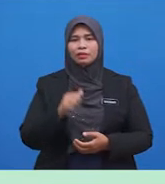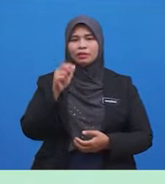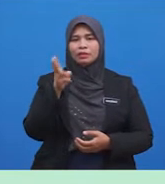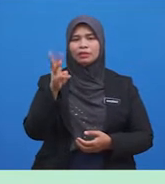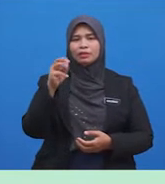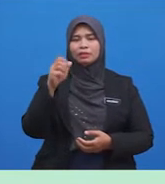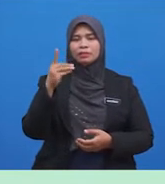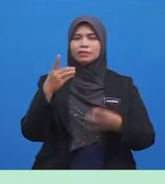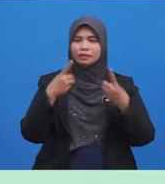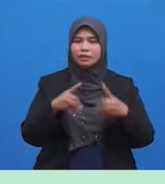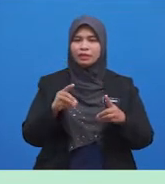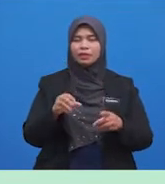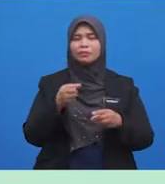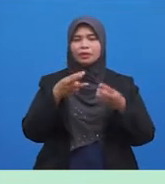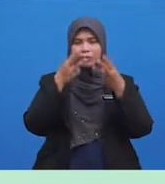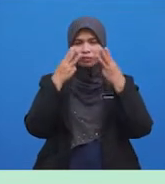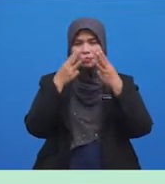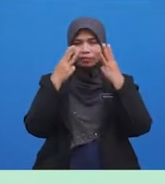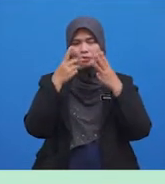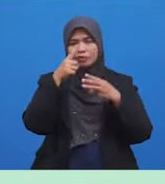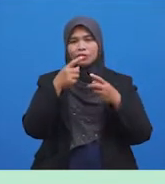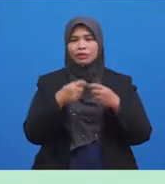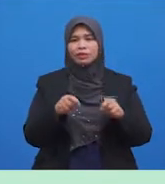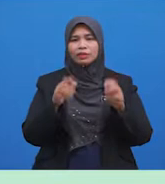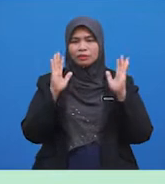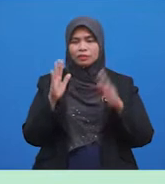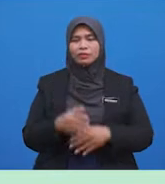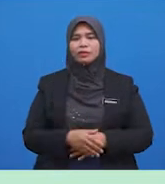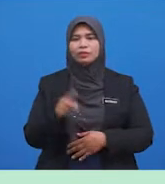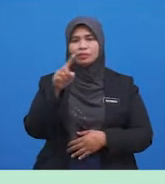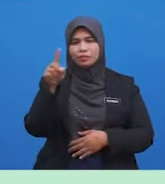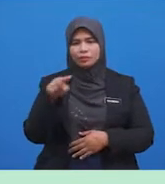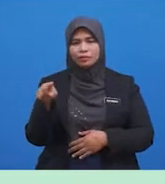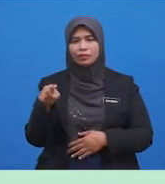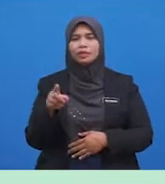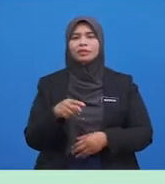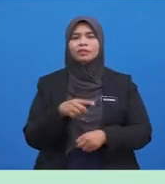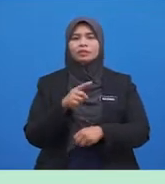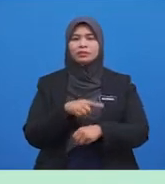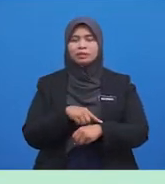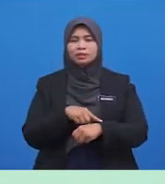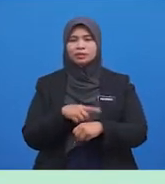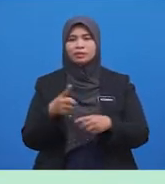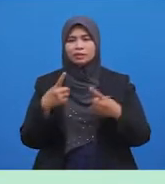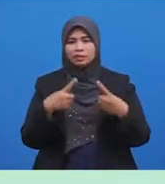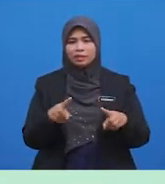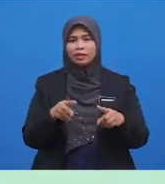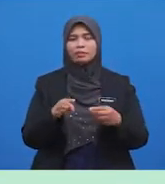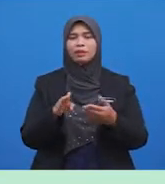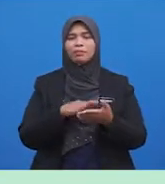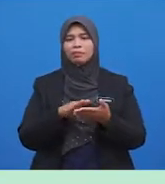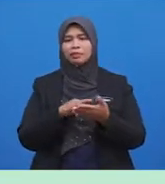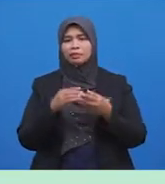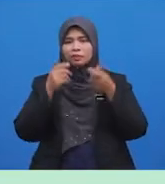Ahmad Sedang Mengambil Wuduk Untuk Menunaikan Solat Zuhur Semasa